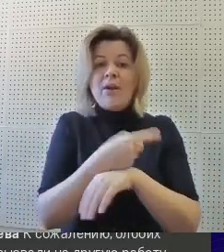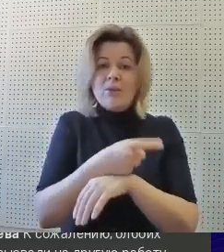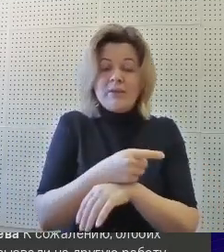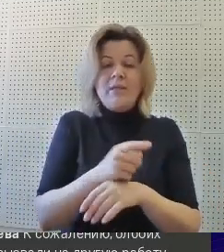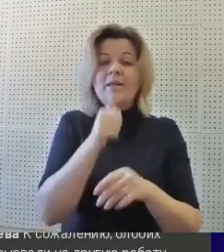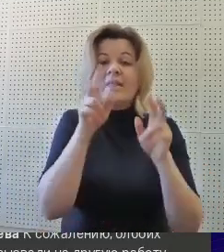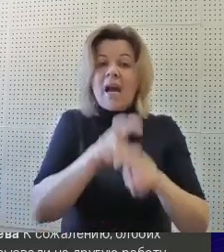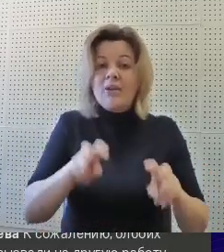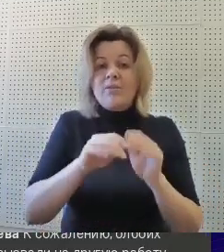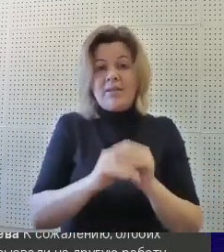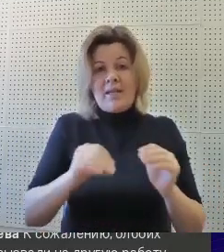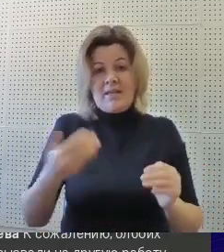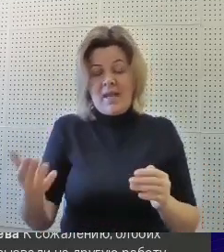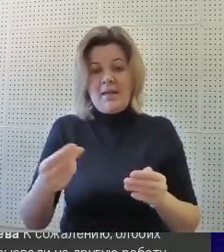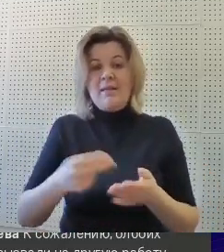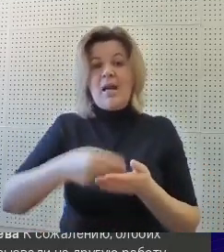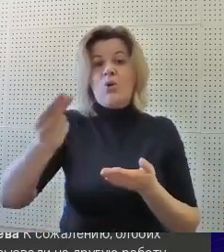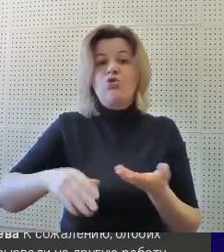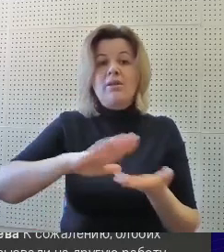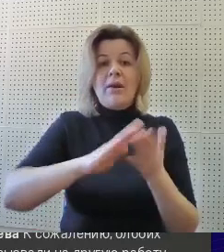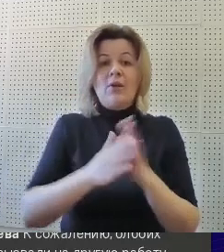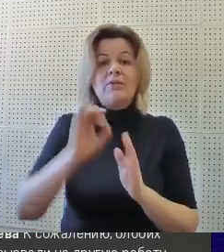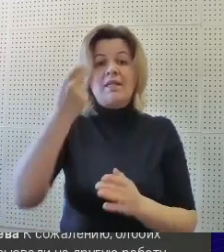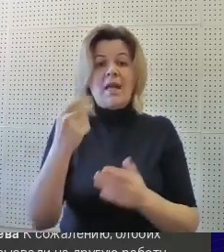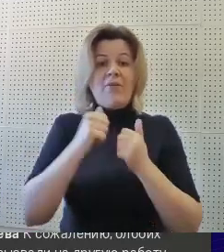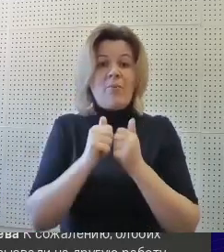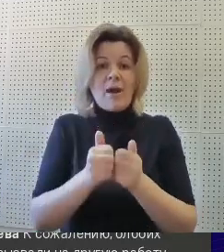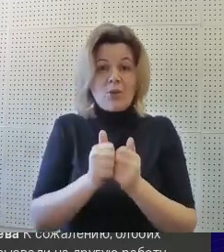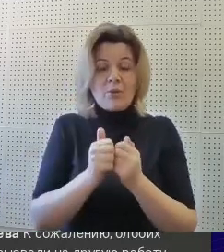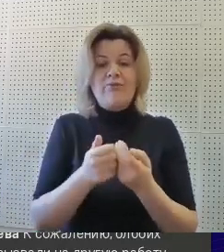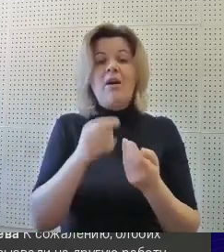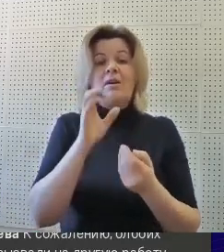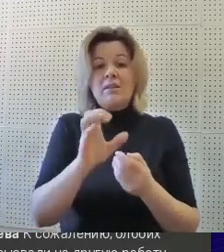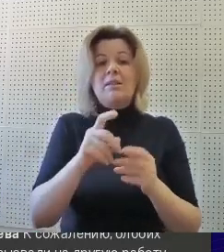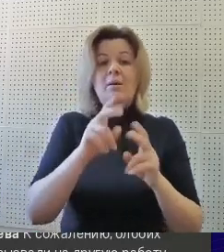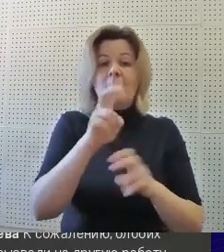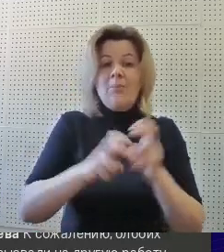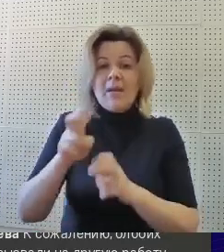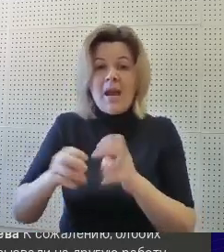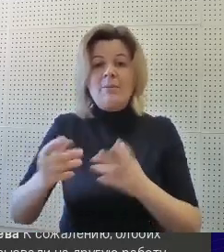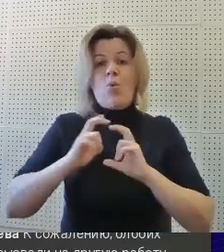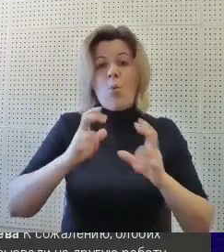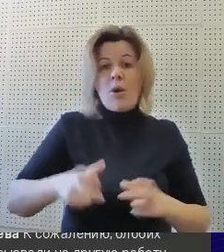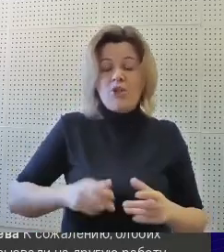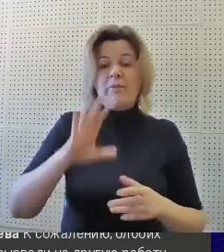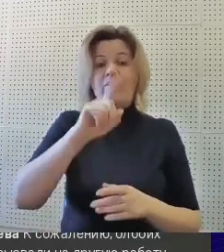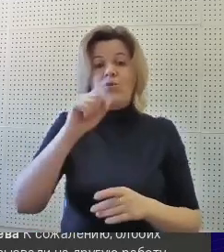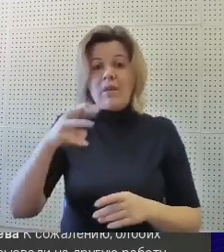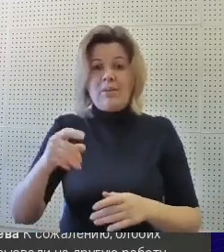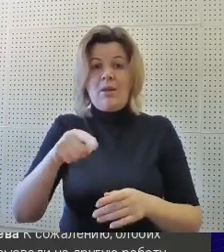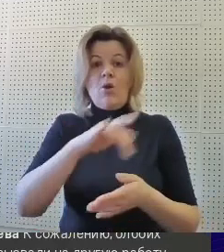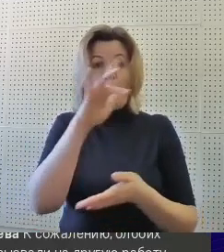диагностик детей. Заключение договоров социального партнерства с предприятиями, колледжами, вузами